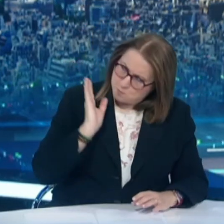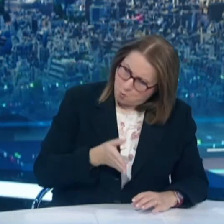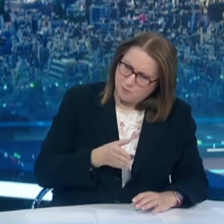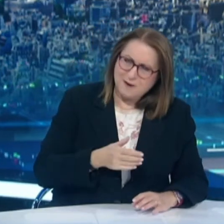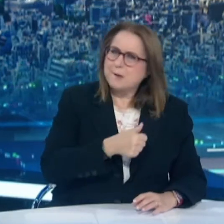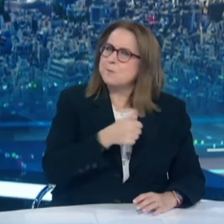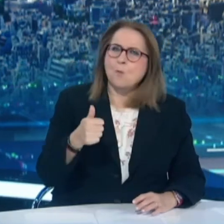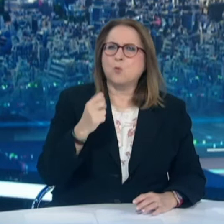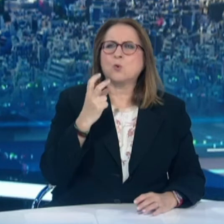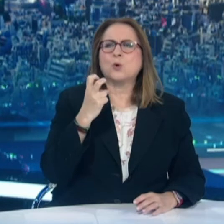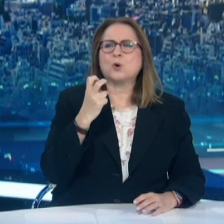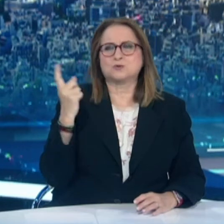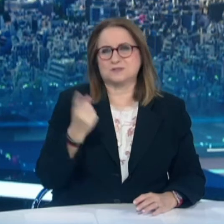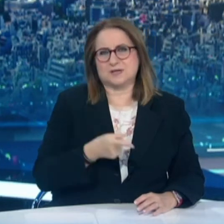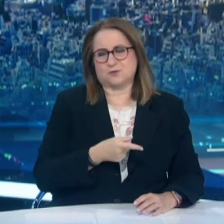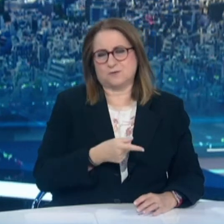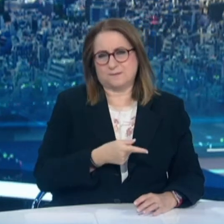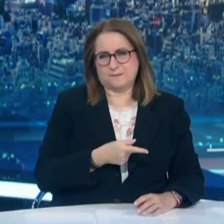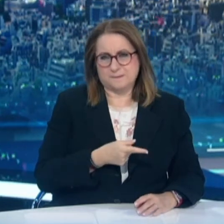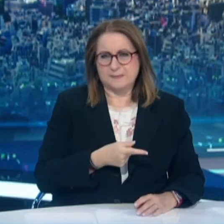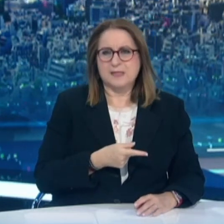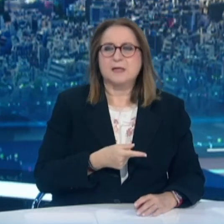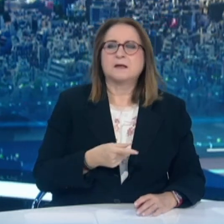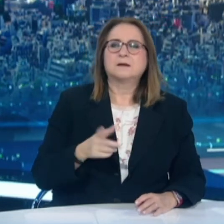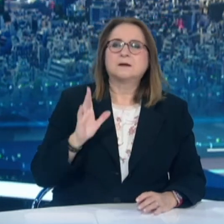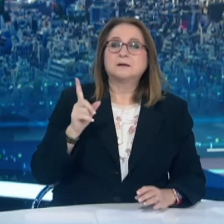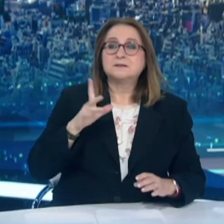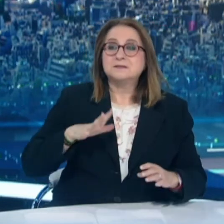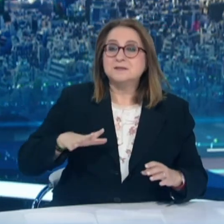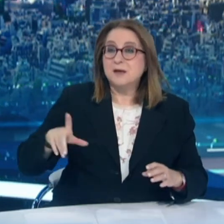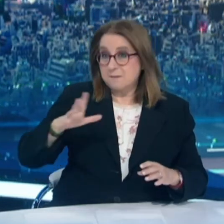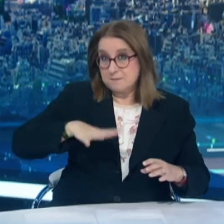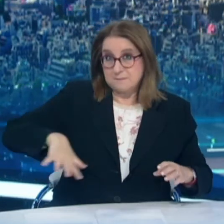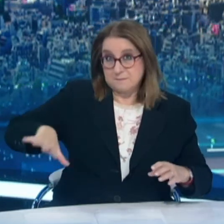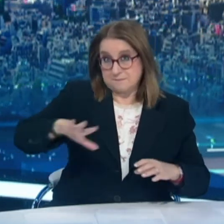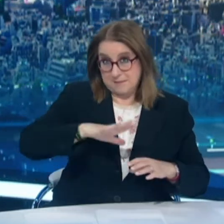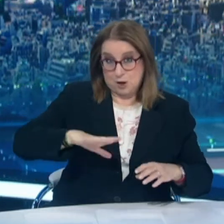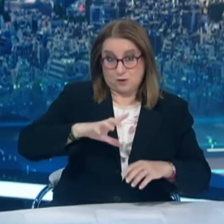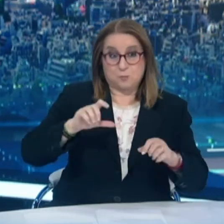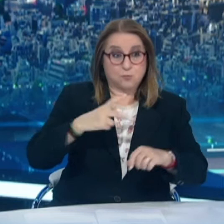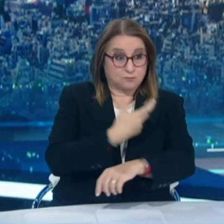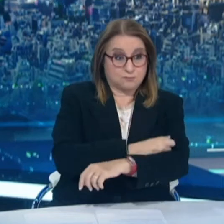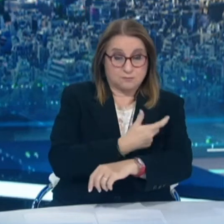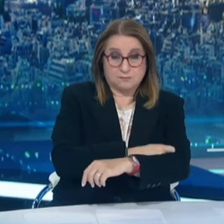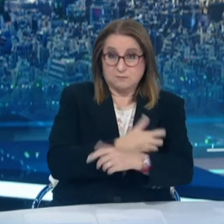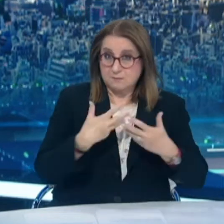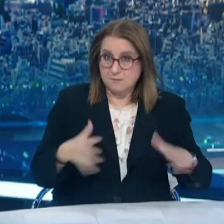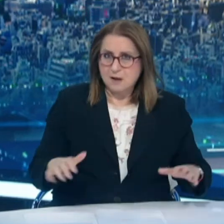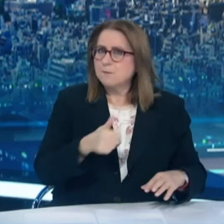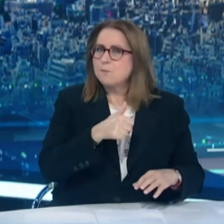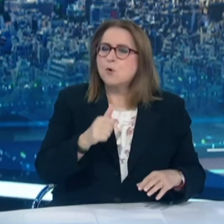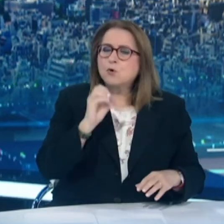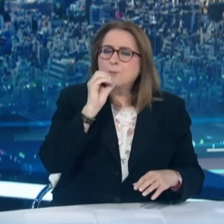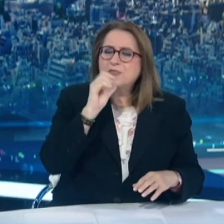εκατομμύριο πολιτών που είναι πλήρως εμβολιασμένοι έχει νοσήσει μόλις το 0,17%. Καθώς όμως αυξάνει το ποσοστό των